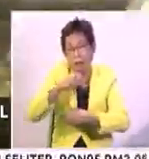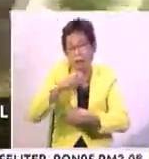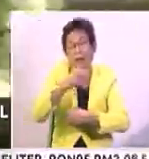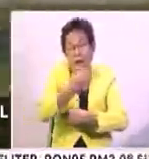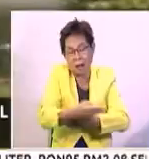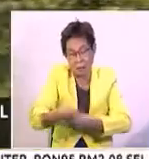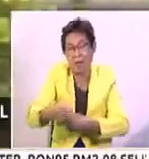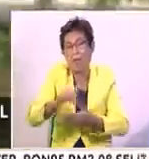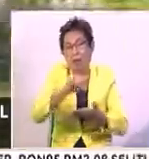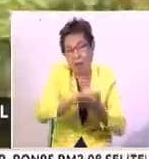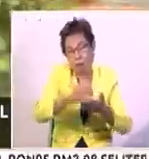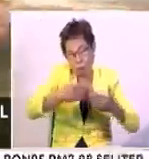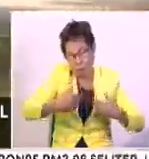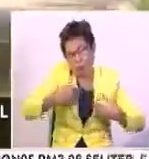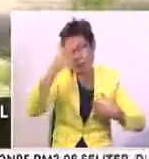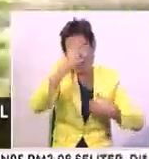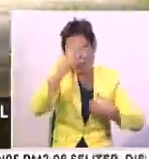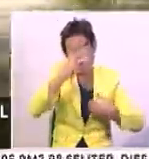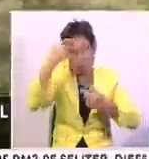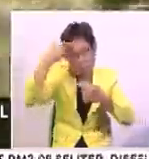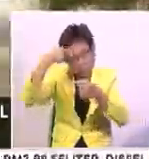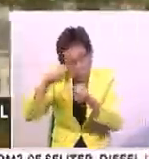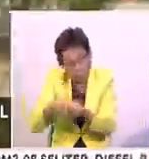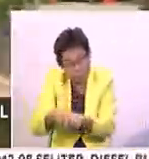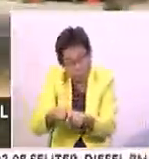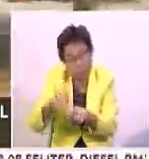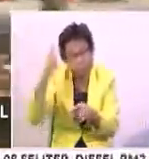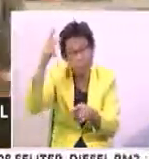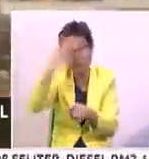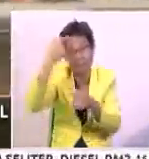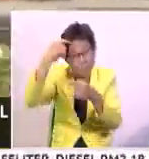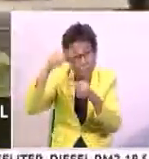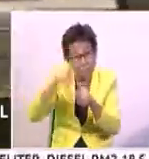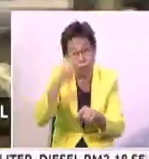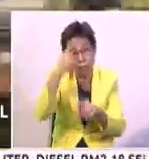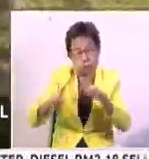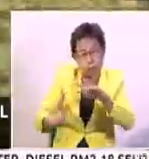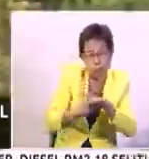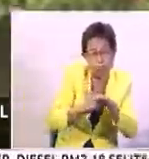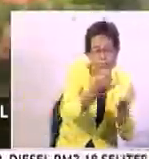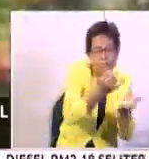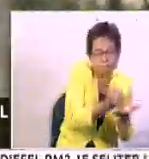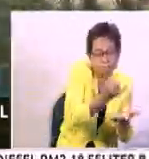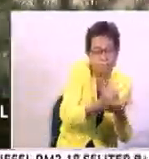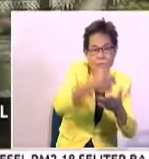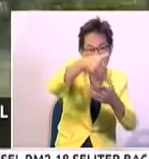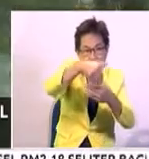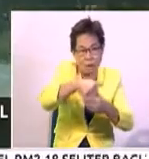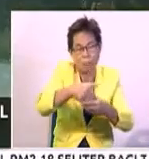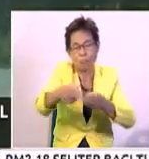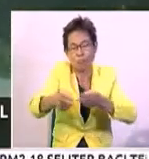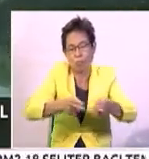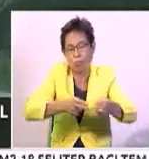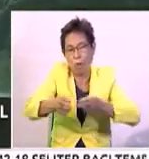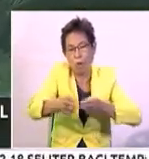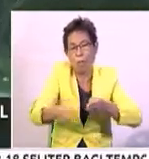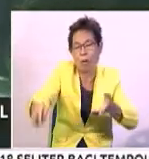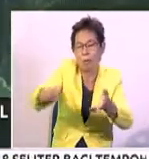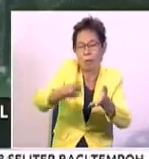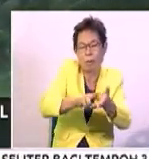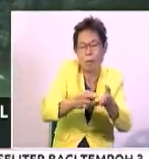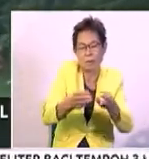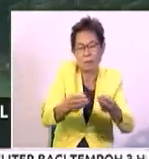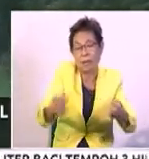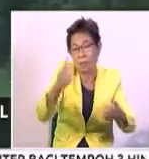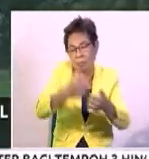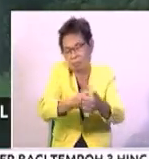berada. Selain itu, kerajaan juga bersetuju secara prinsip untuk mewujudkan insurans di dalam urusan pendaftaran tanah